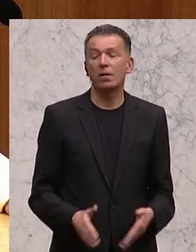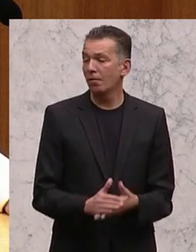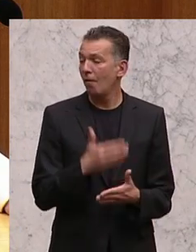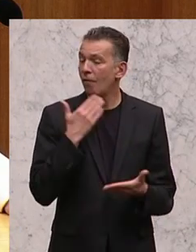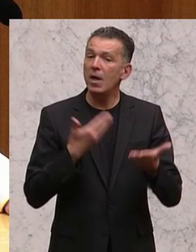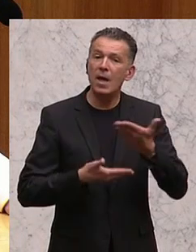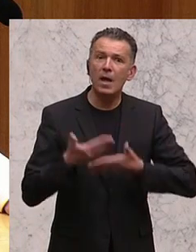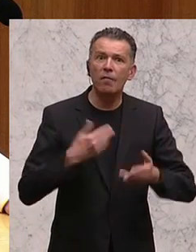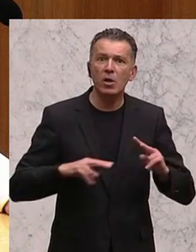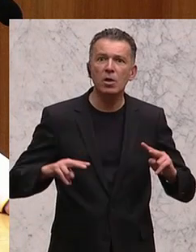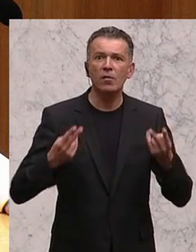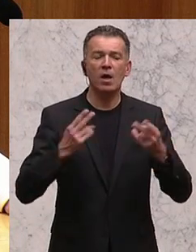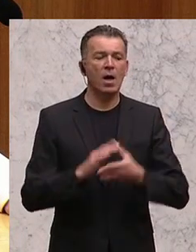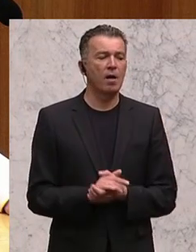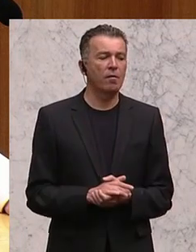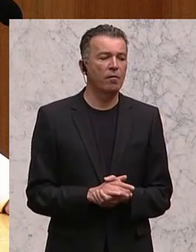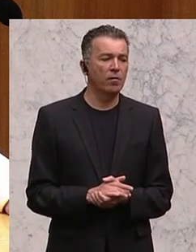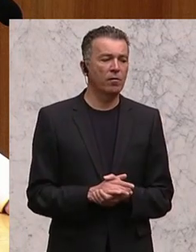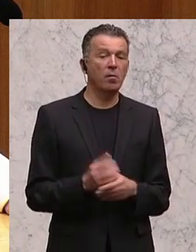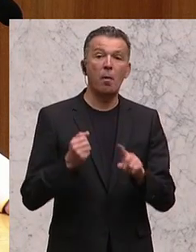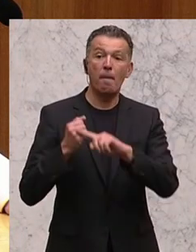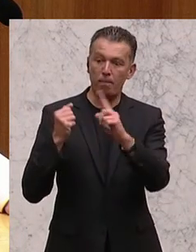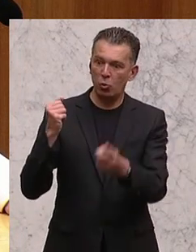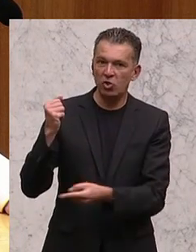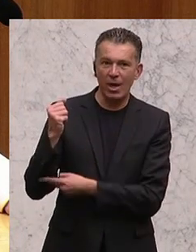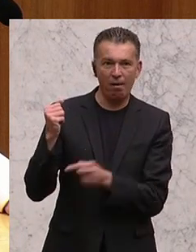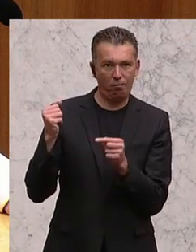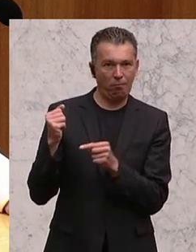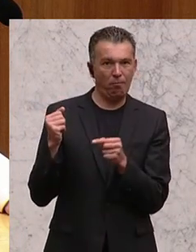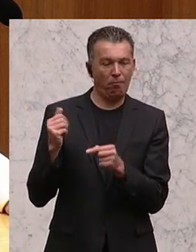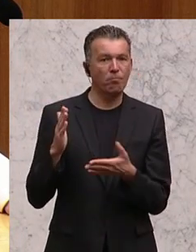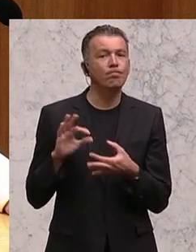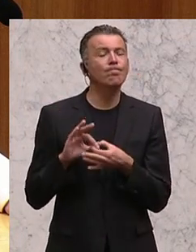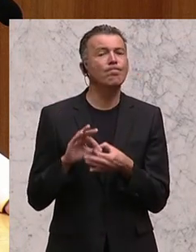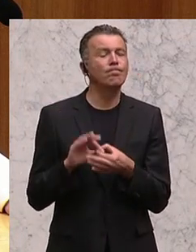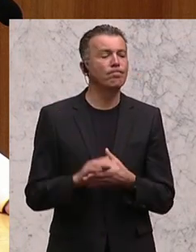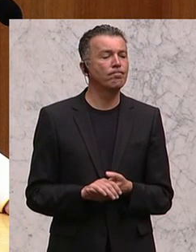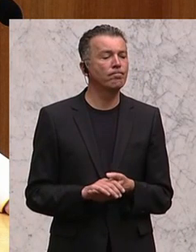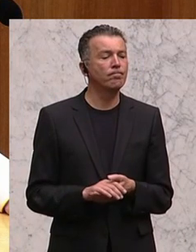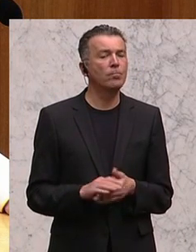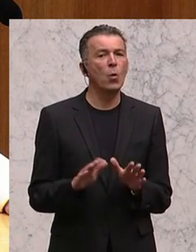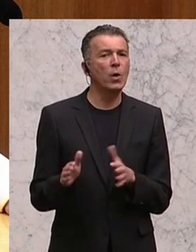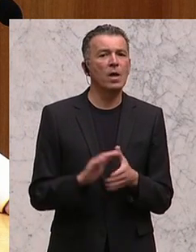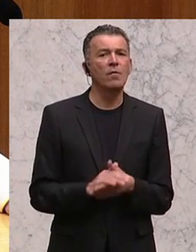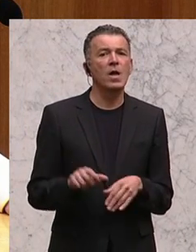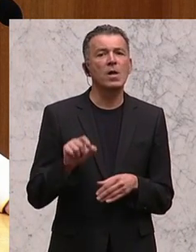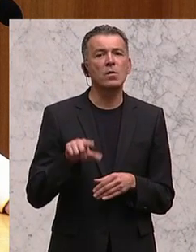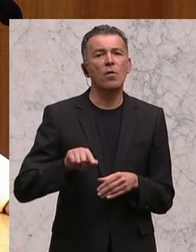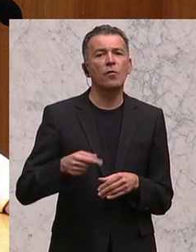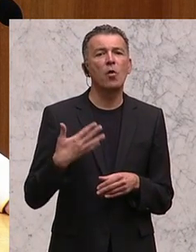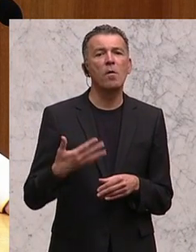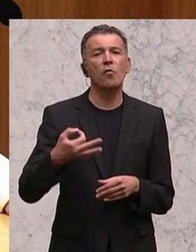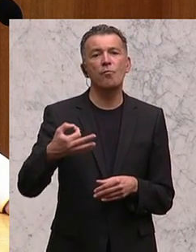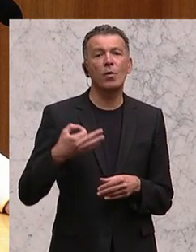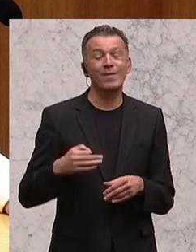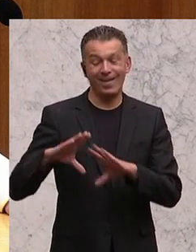Wirtschaftskraft verloren. Aber wenn wir jetzt bei den Budgetperspektiven bleiben, dann gehen uns circa 12,5